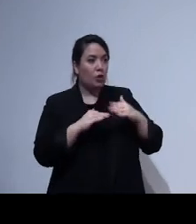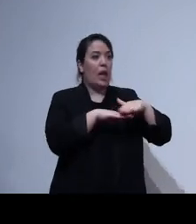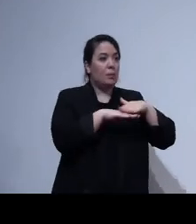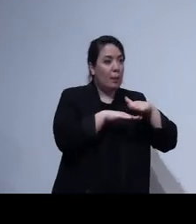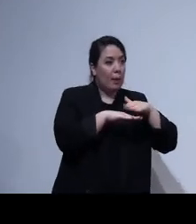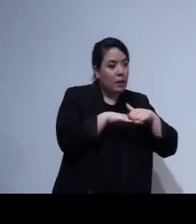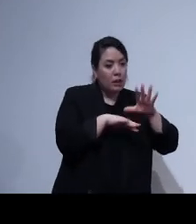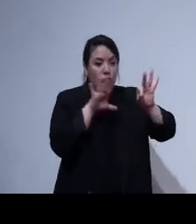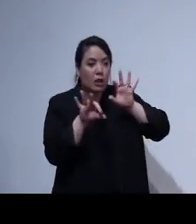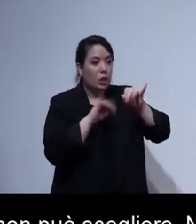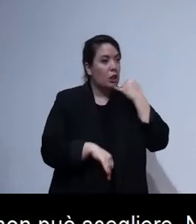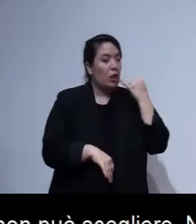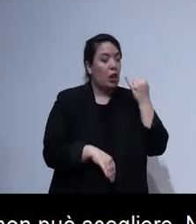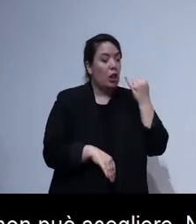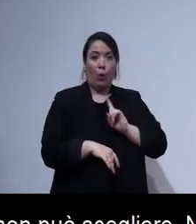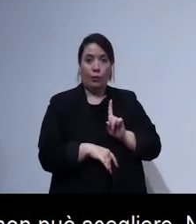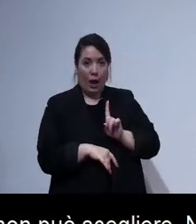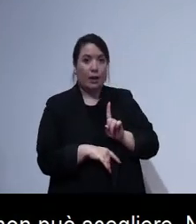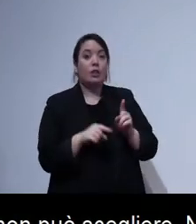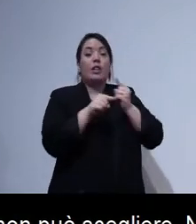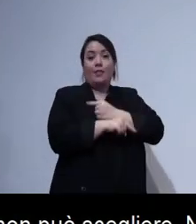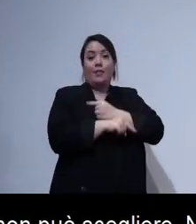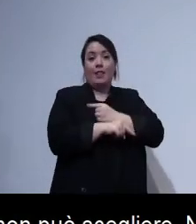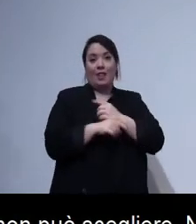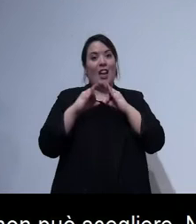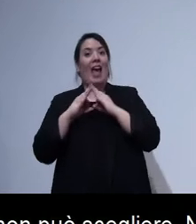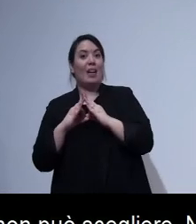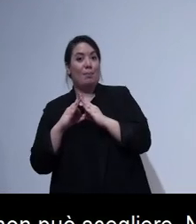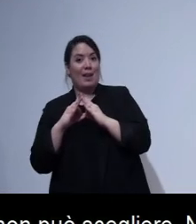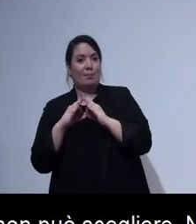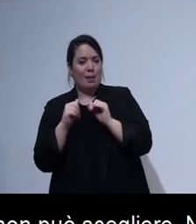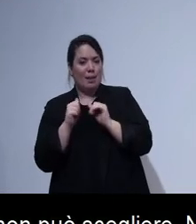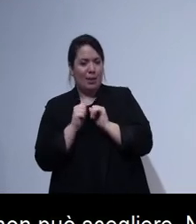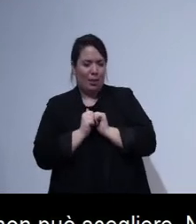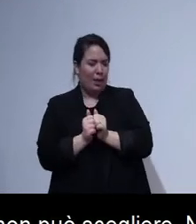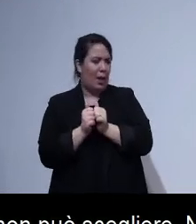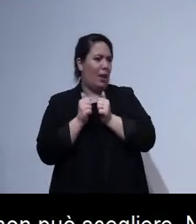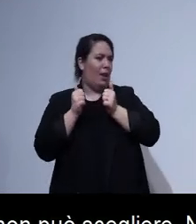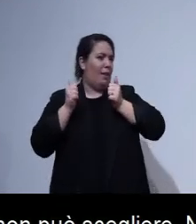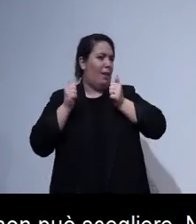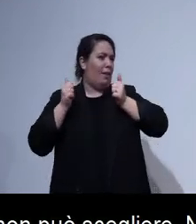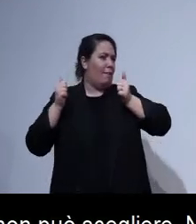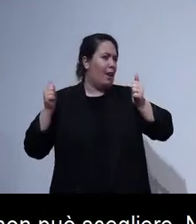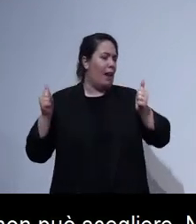invece è emerso con Airbnb è una differenza sostanziale.